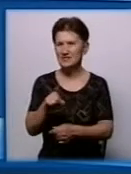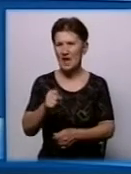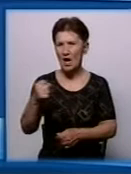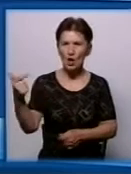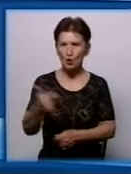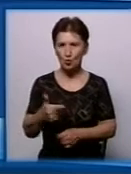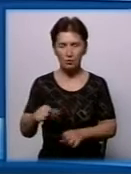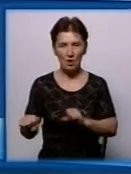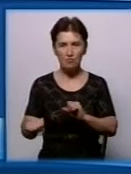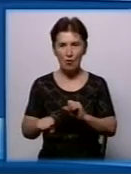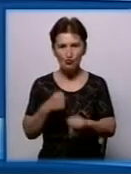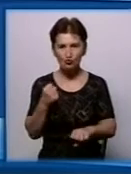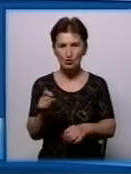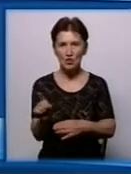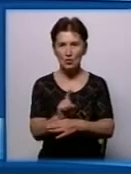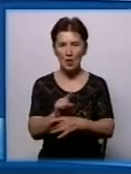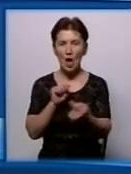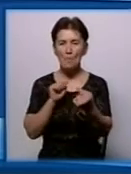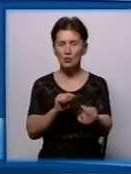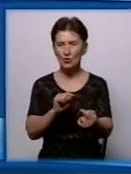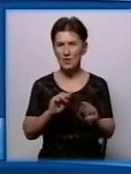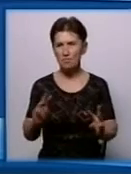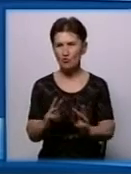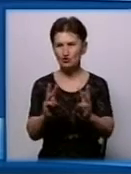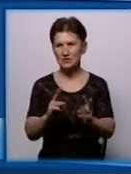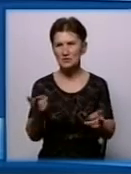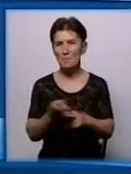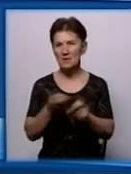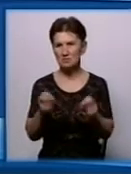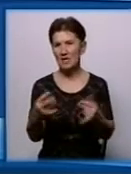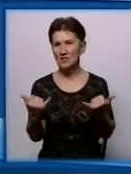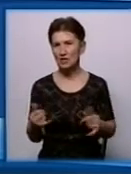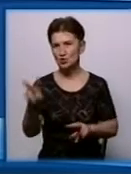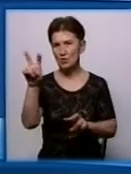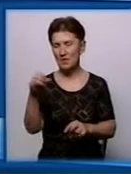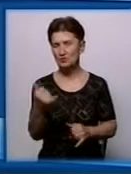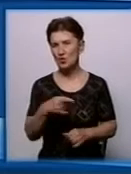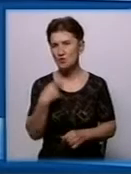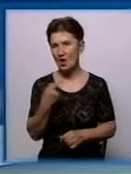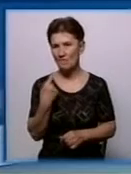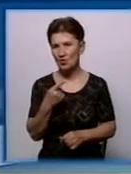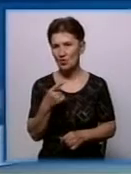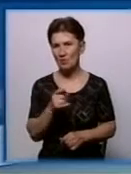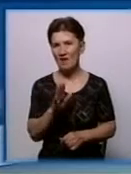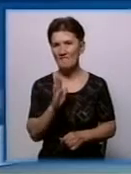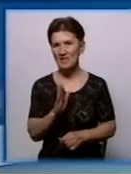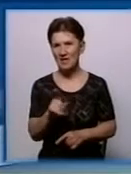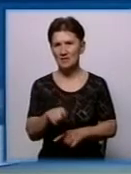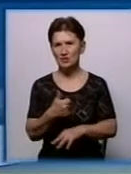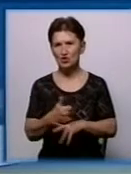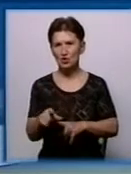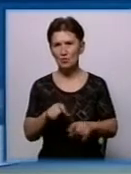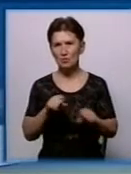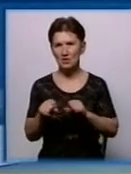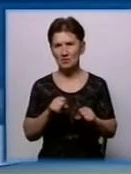норм протипожежної безпеки. І на цю тему ми говоримо сьогодні в темі дня із Віталієм Миронюком, начальником управління